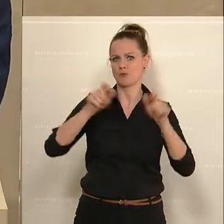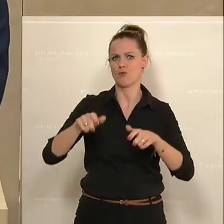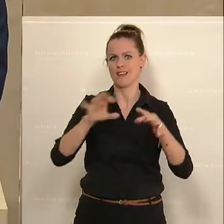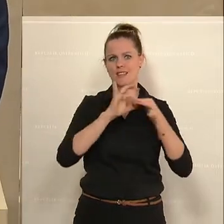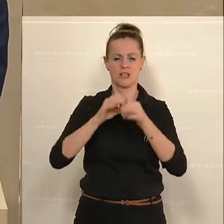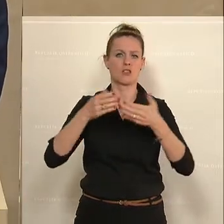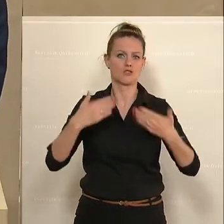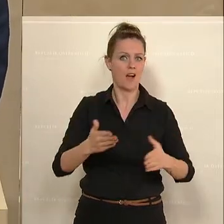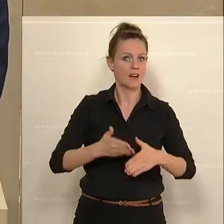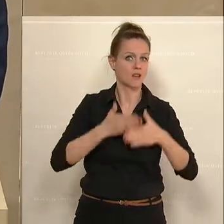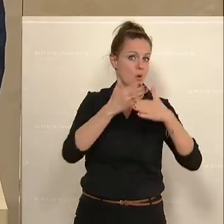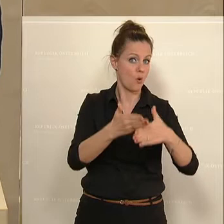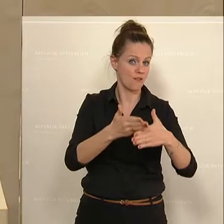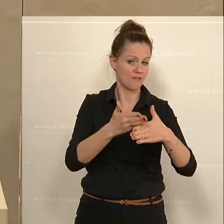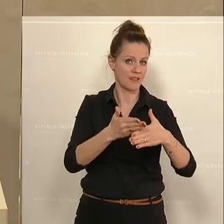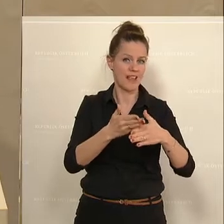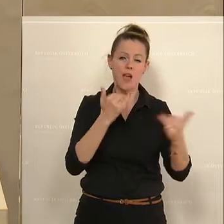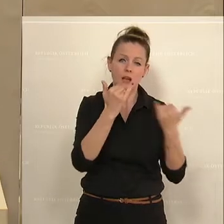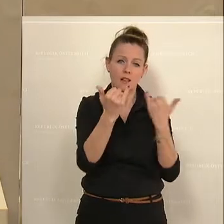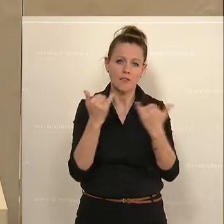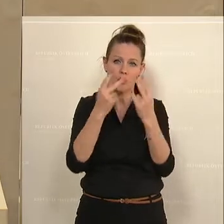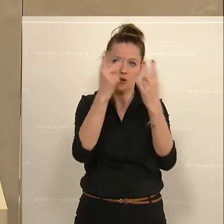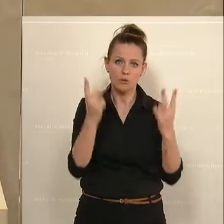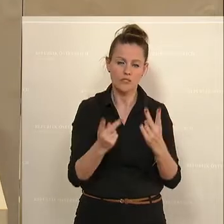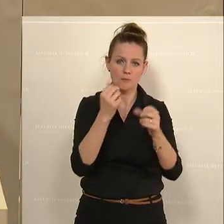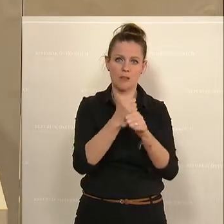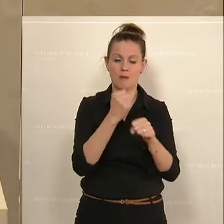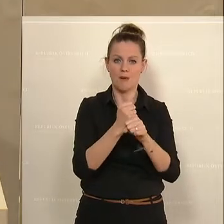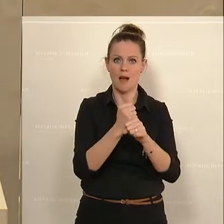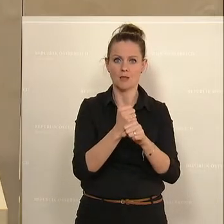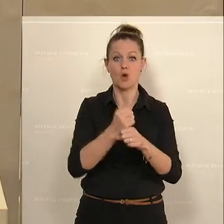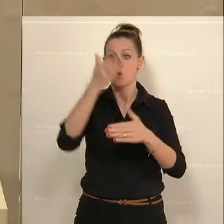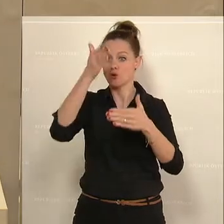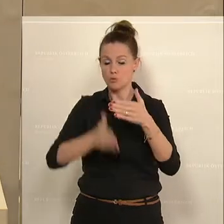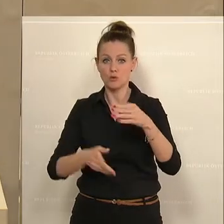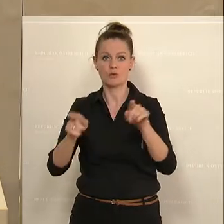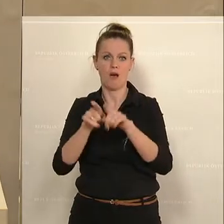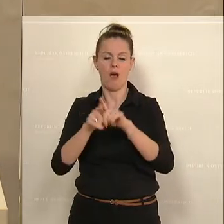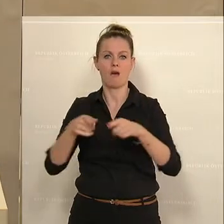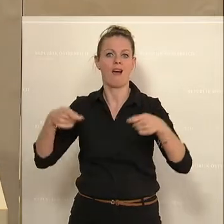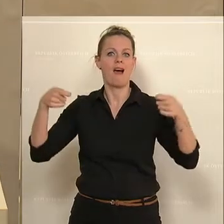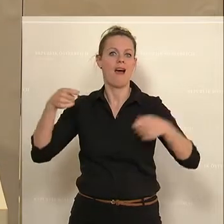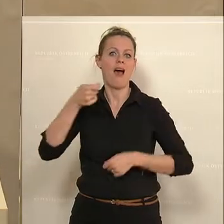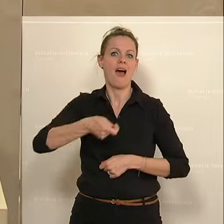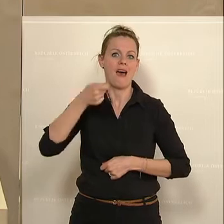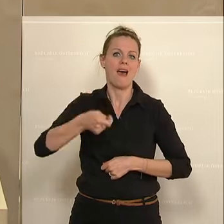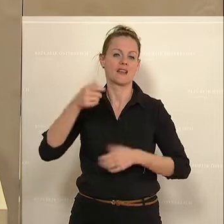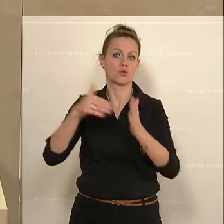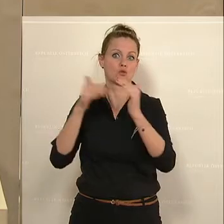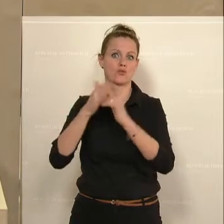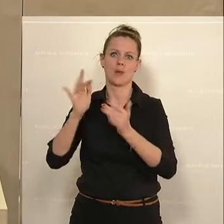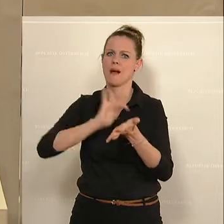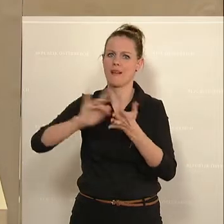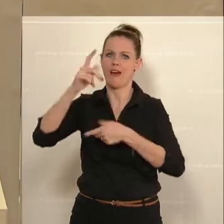noch geholfen. Es werden individuelle Konzepte erstellt. Und am Ende des Tages wird auch noch das Heizsystem kostenlos ausgewechselt.